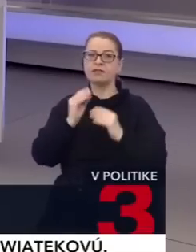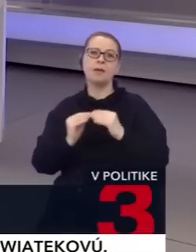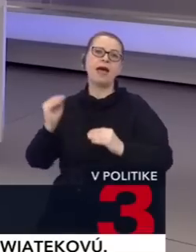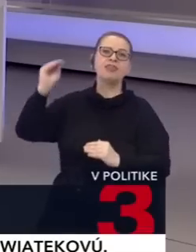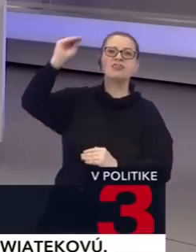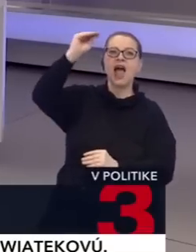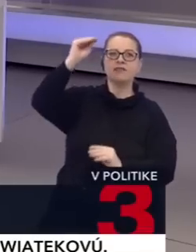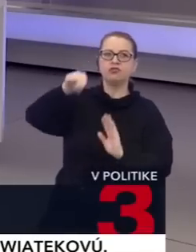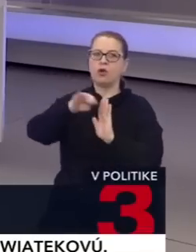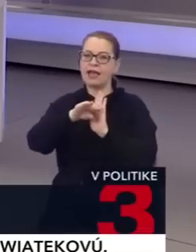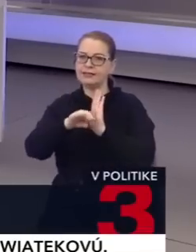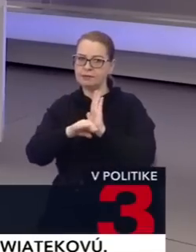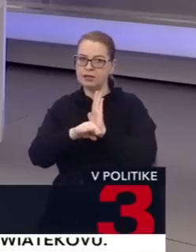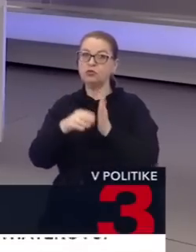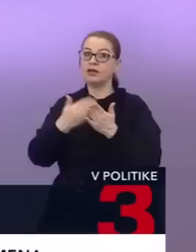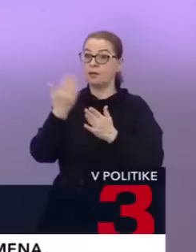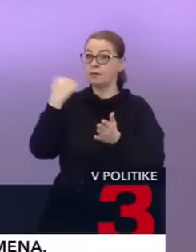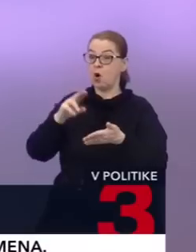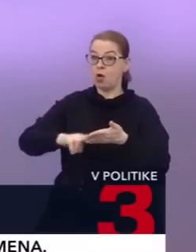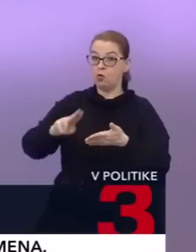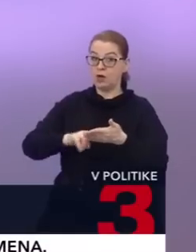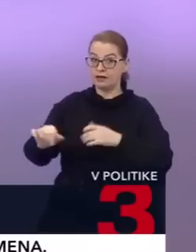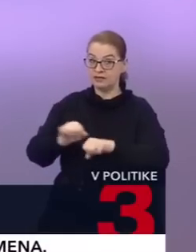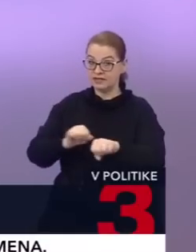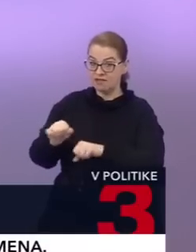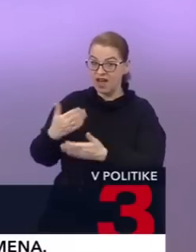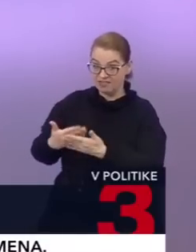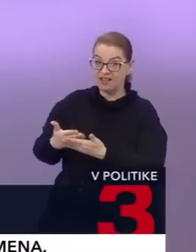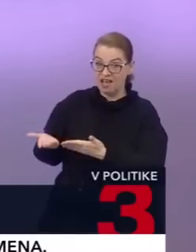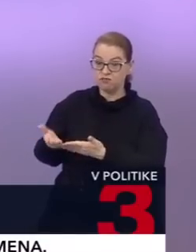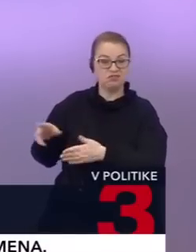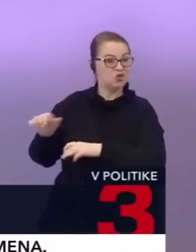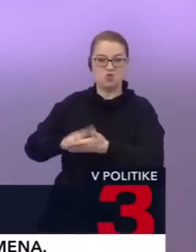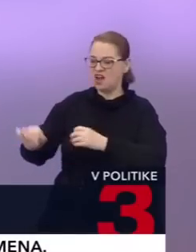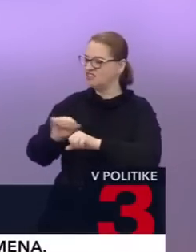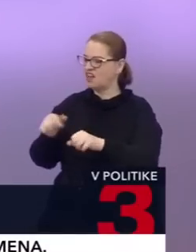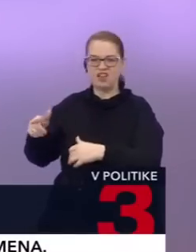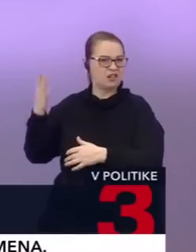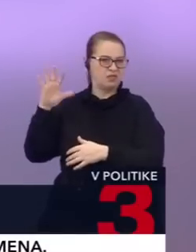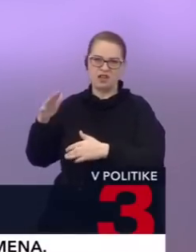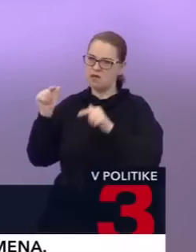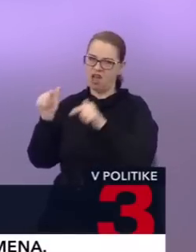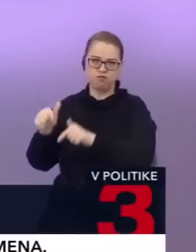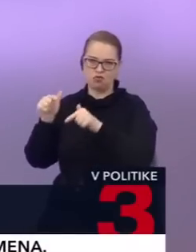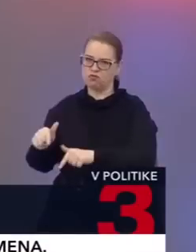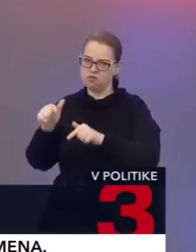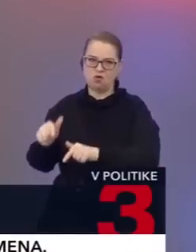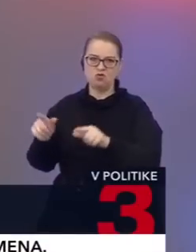legitimitu, lebo ak by prišla úradnícká vláda, tak by zrejme nemala ani takú podporu v parlamente, ako má táto vláda.